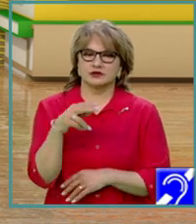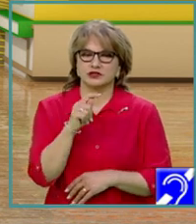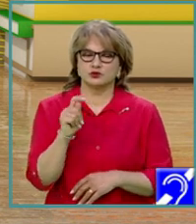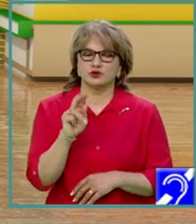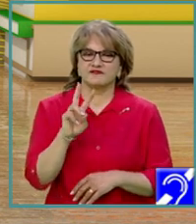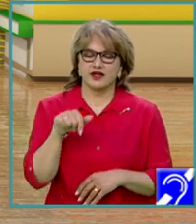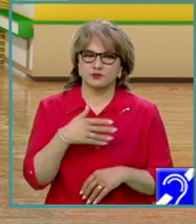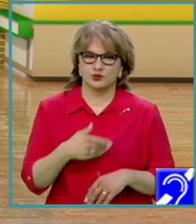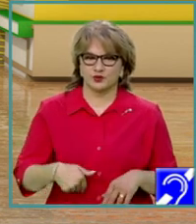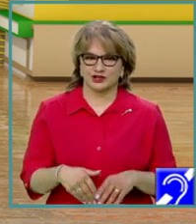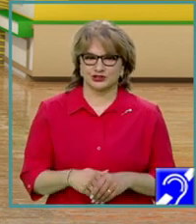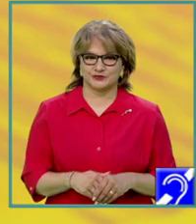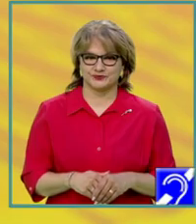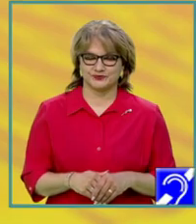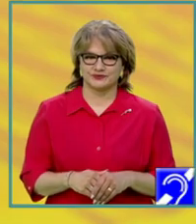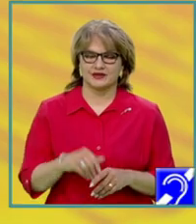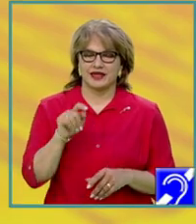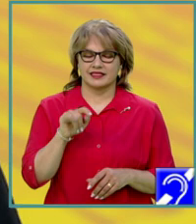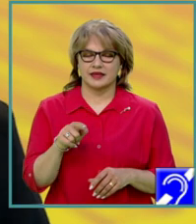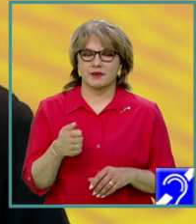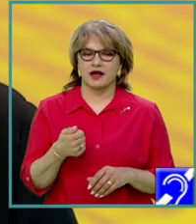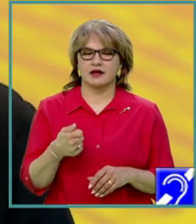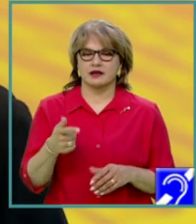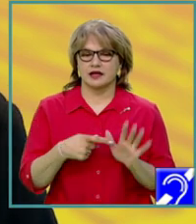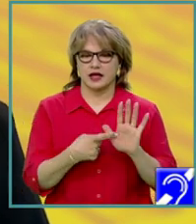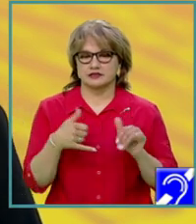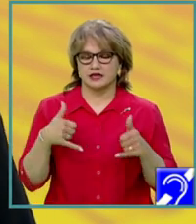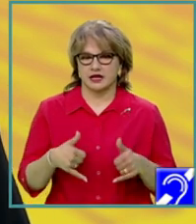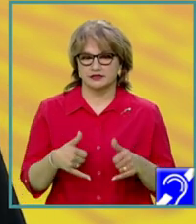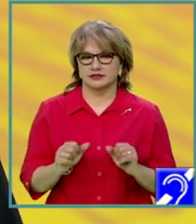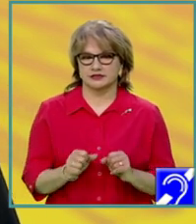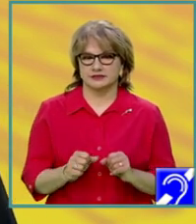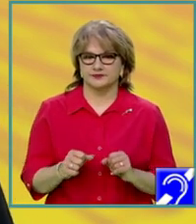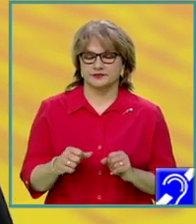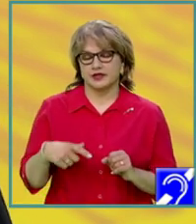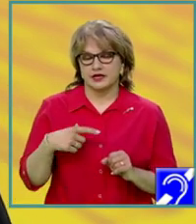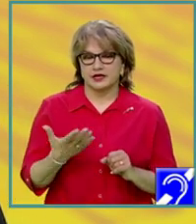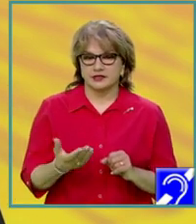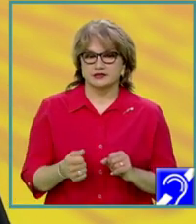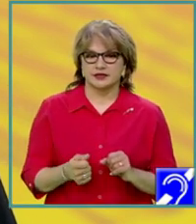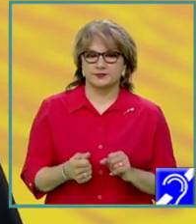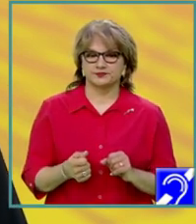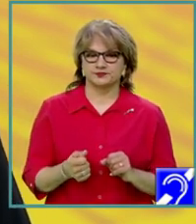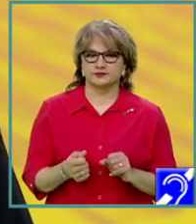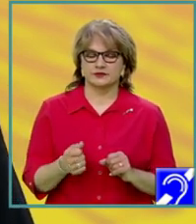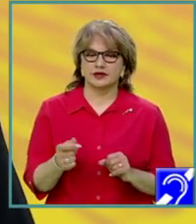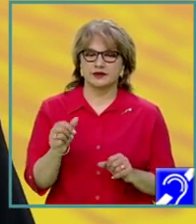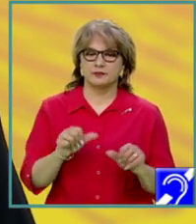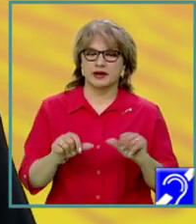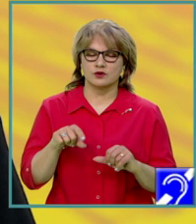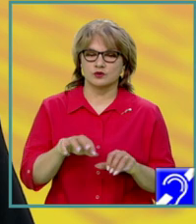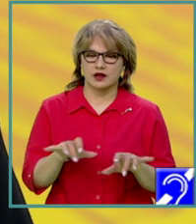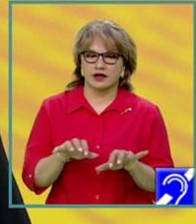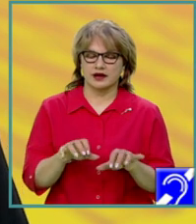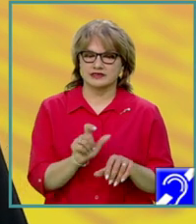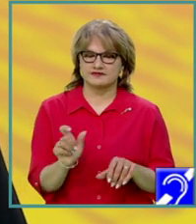Vianu din București. Tema pe care o voi prezenta astăzi presupune, este, prelucrarea secvențelor